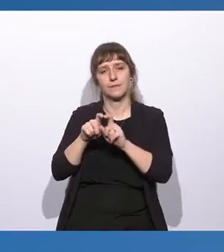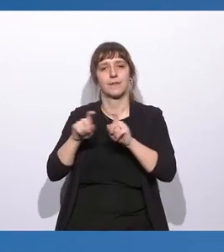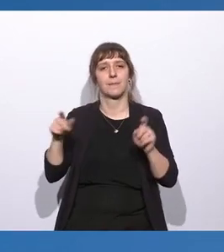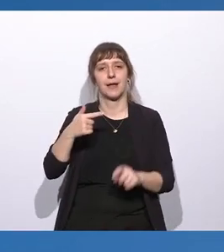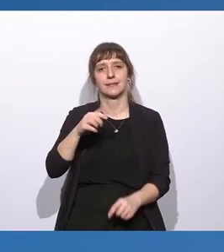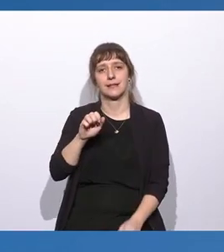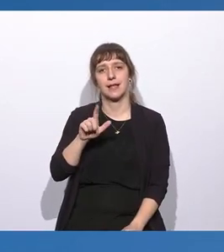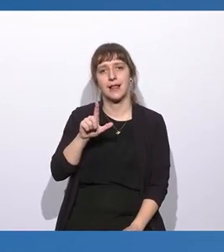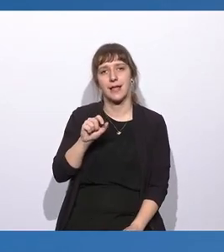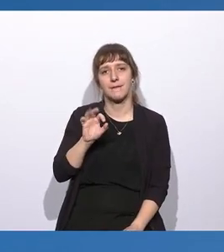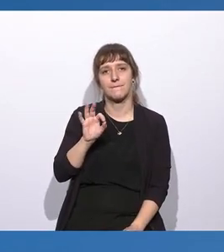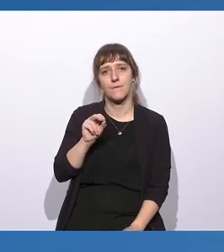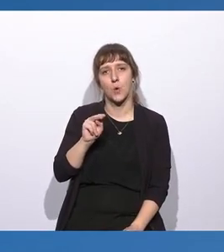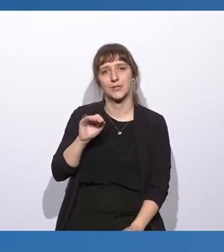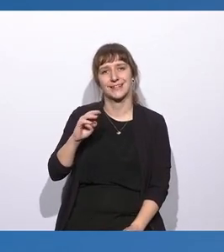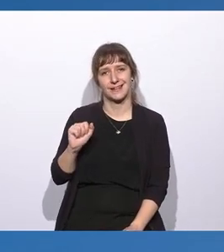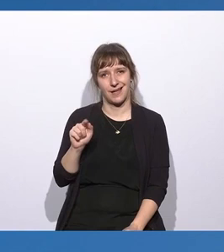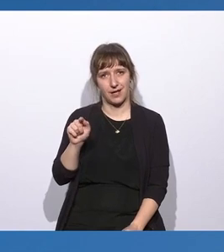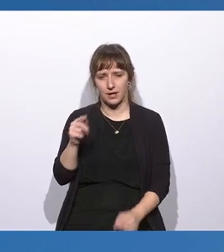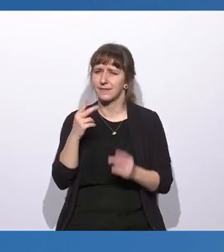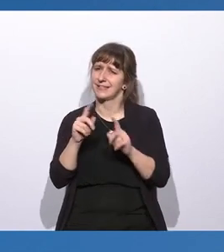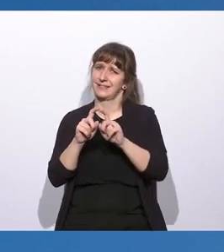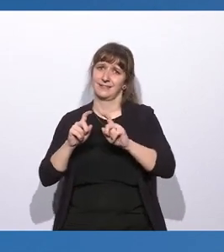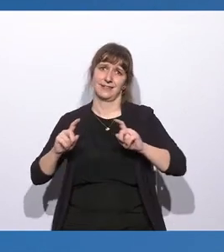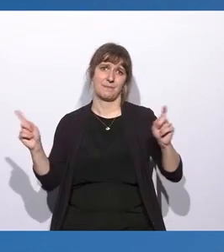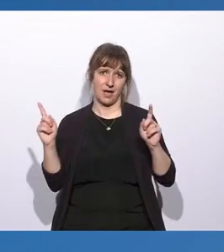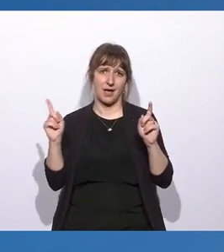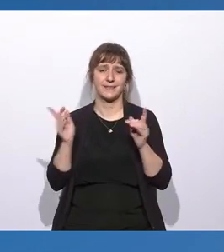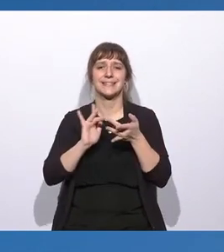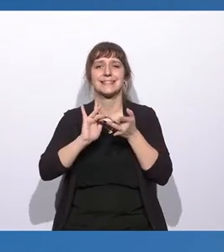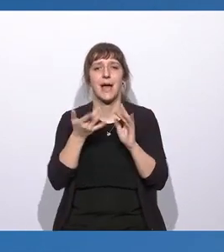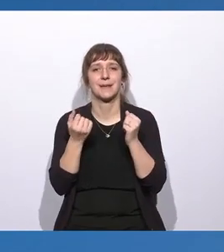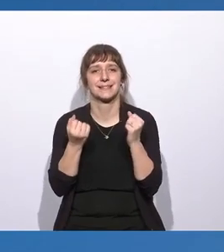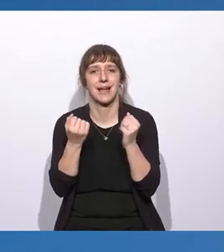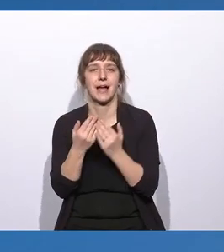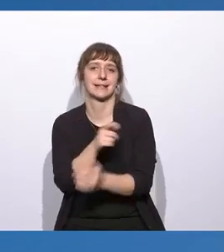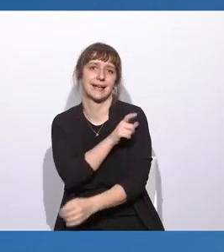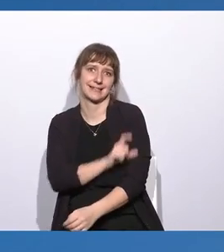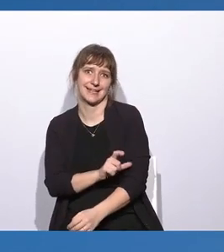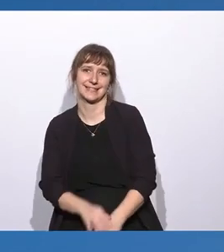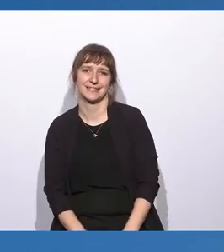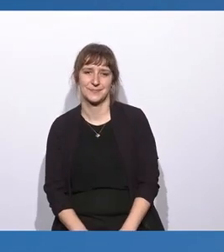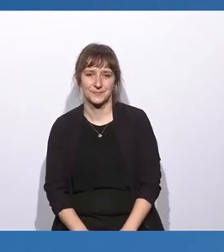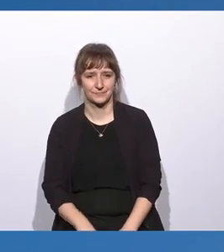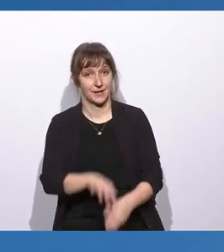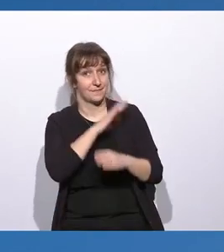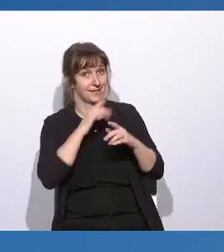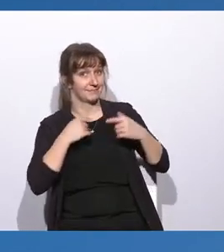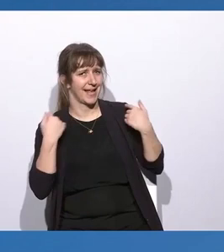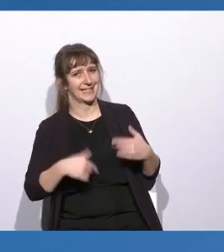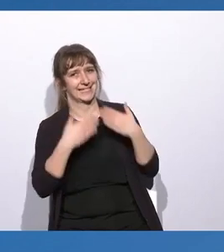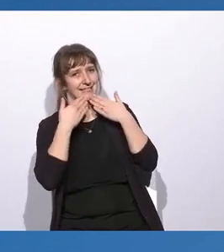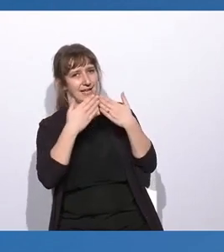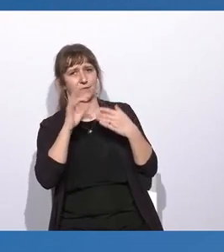ganz, ganz wichtiges Thema hat, nämlich Resilienz und Cybersicherheit. Vielen herzlichen Dank Ihnen. Danke, Simon. Vielen herzlichen Dank für diese